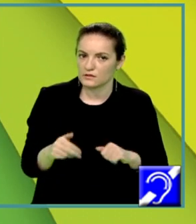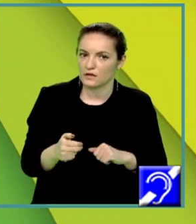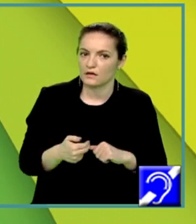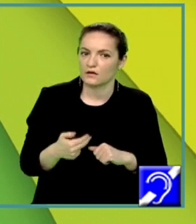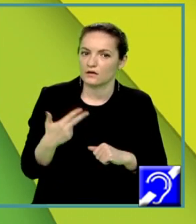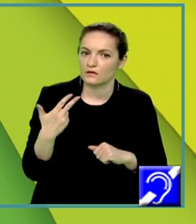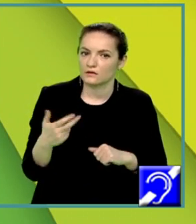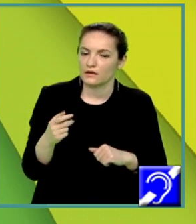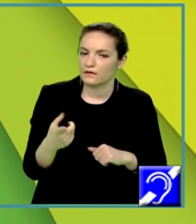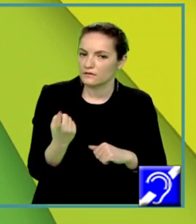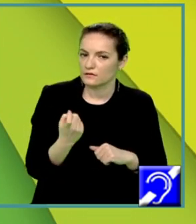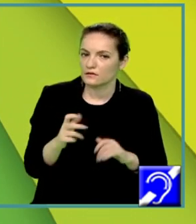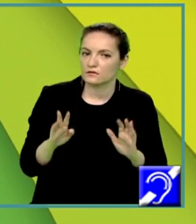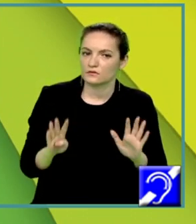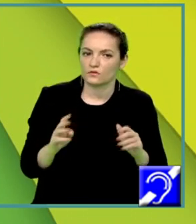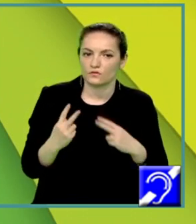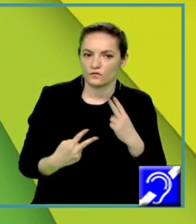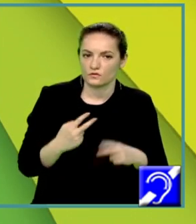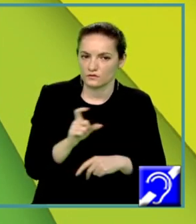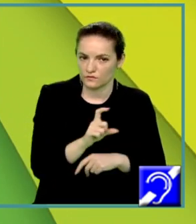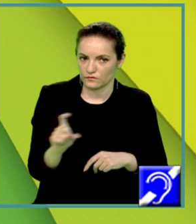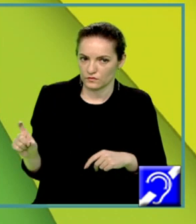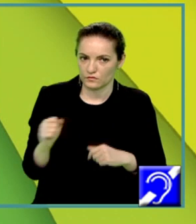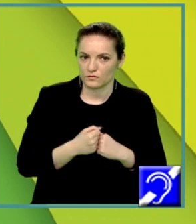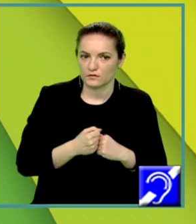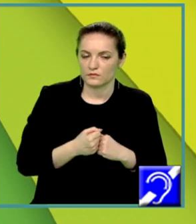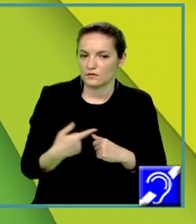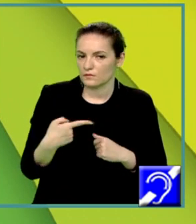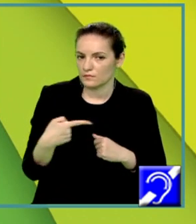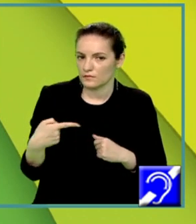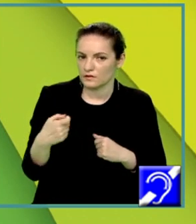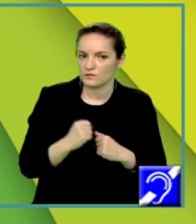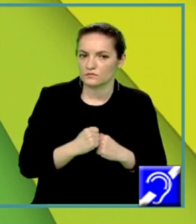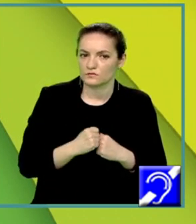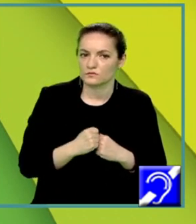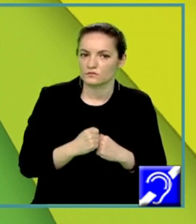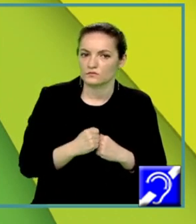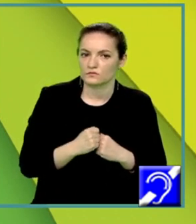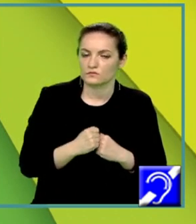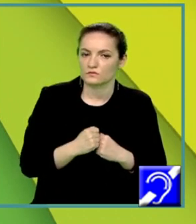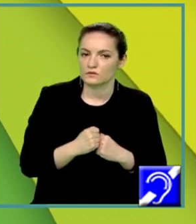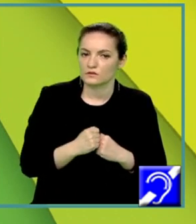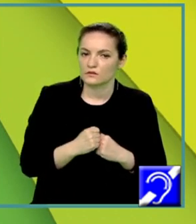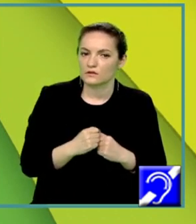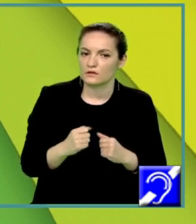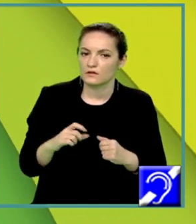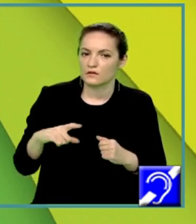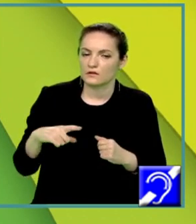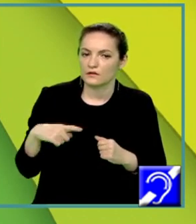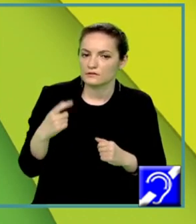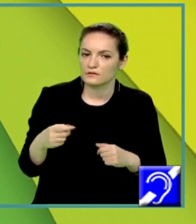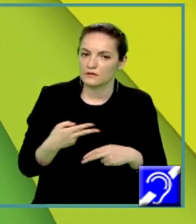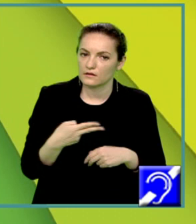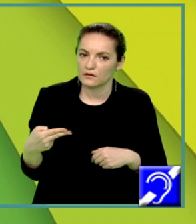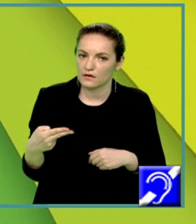formula de mai jos și anume diferența logaritmilor este egal cu logaritmul câtului. Logaritm în baza